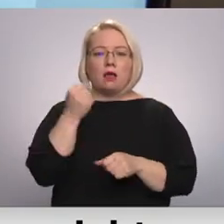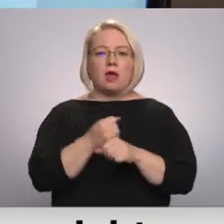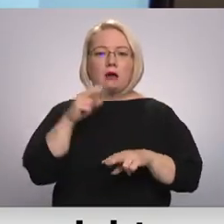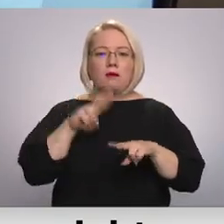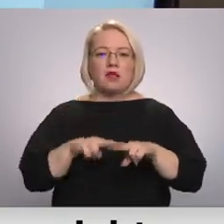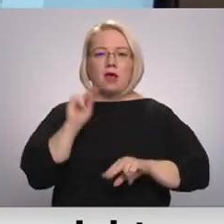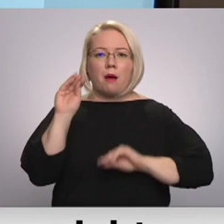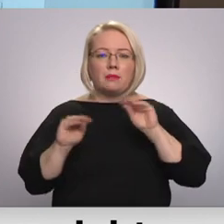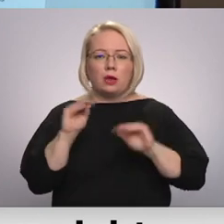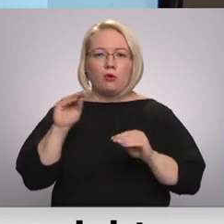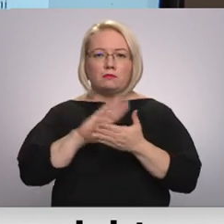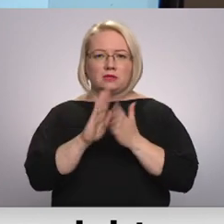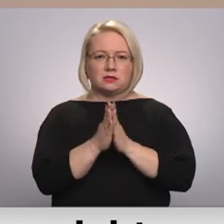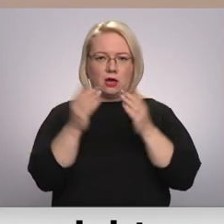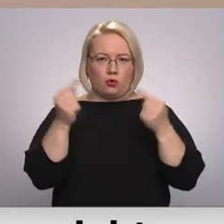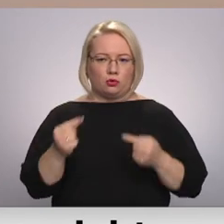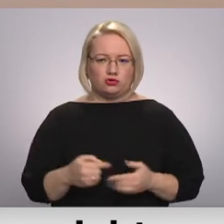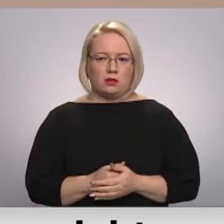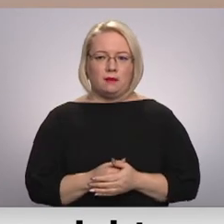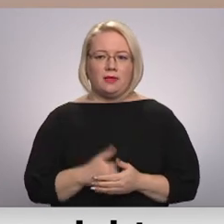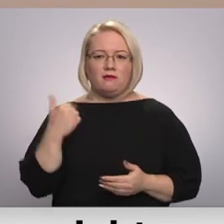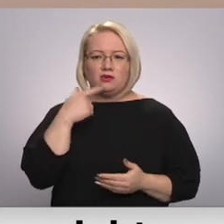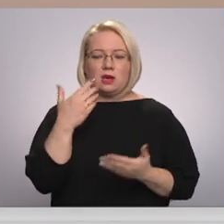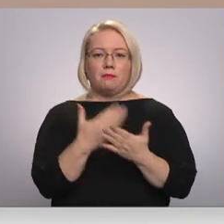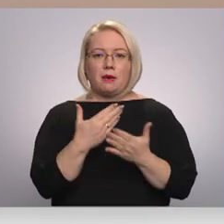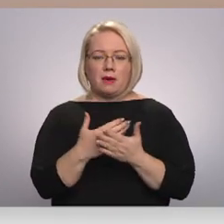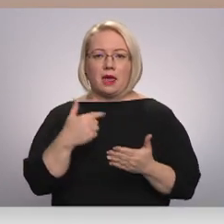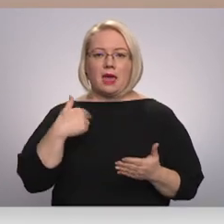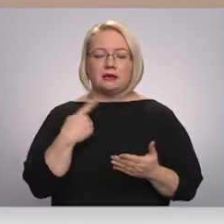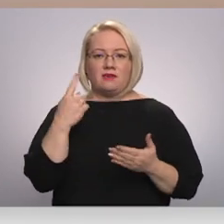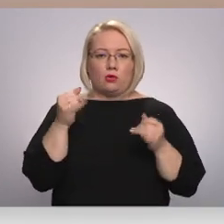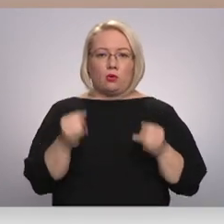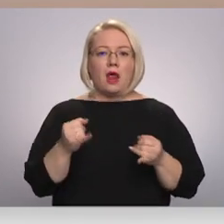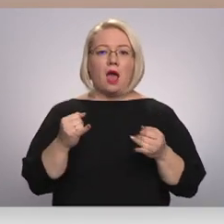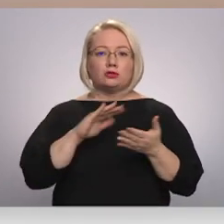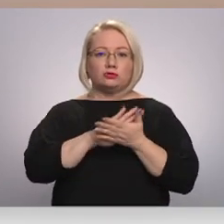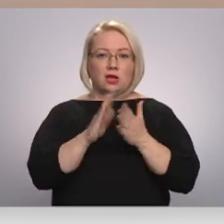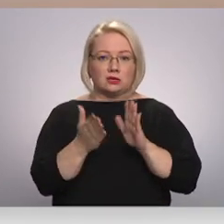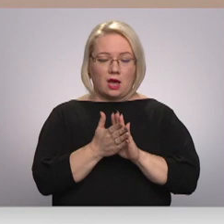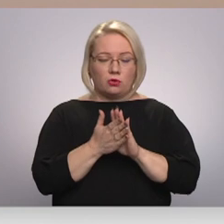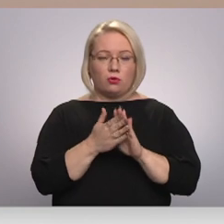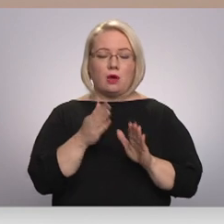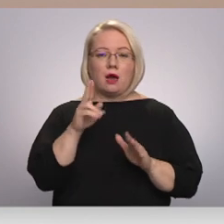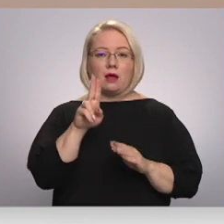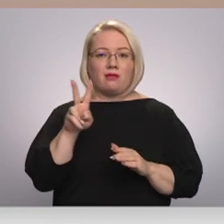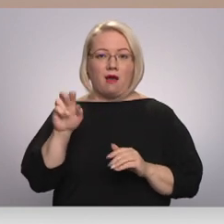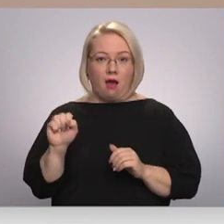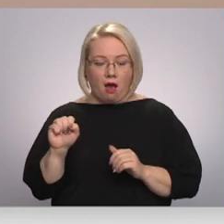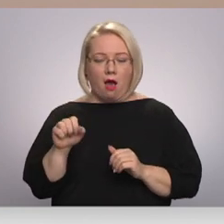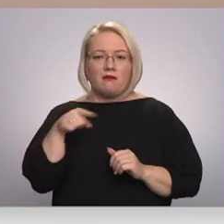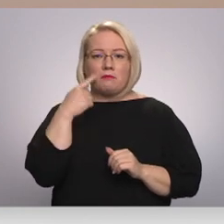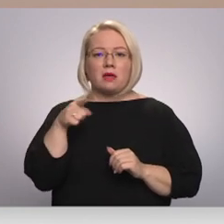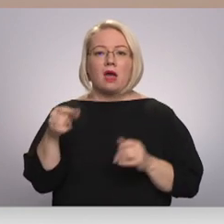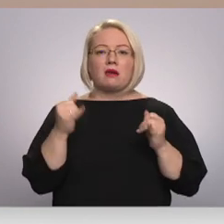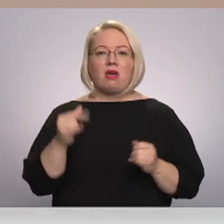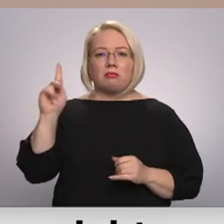aprīkojuma saskaņošana? Nu, piemēram, es saskaņoju vienu beņķi ar raģentūru un viņa pasaka, šitas